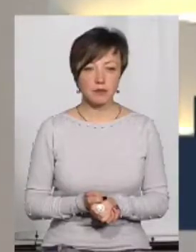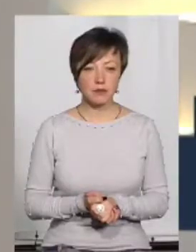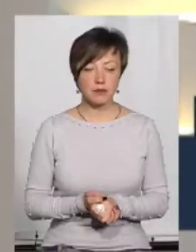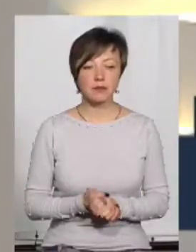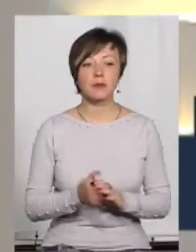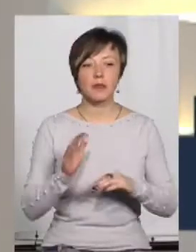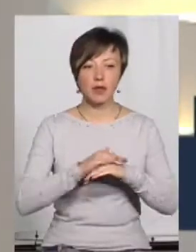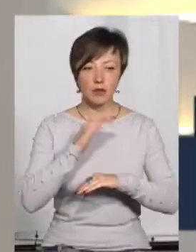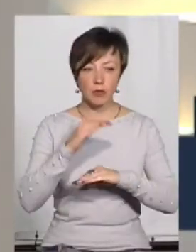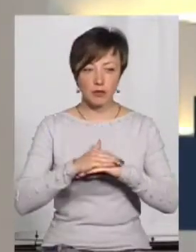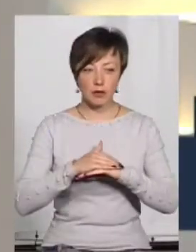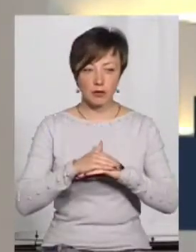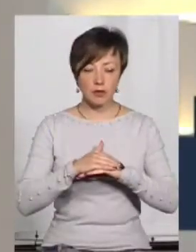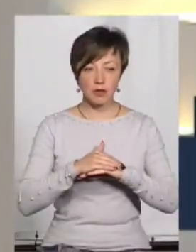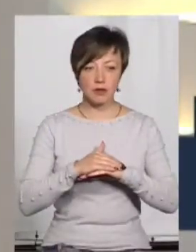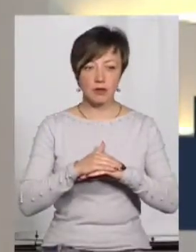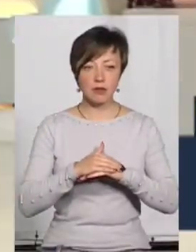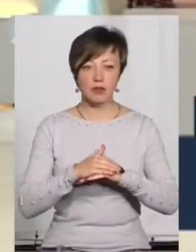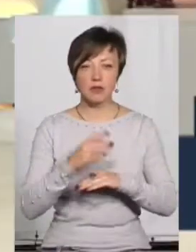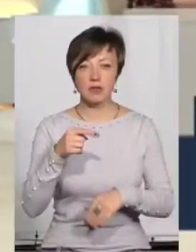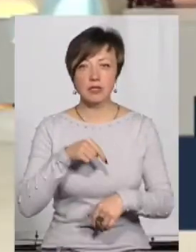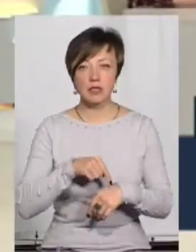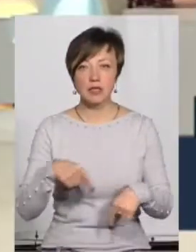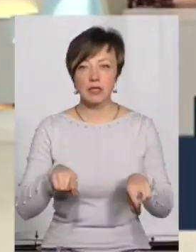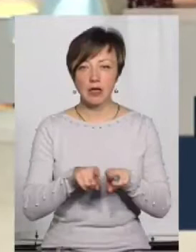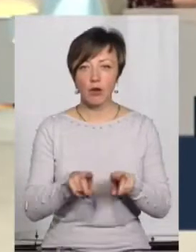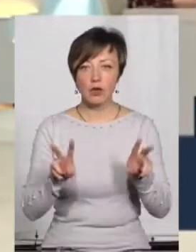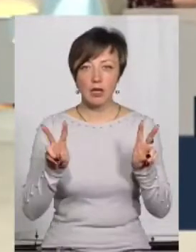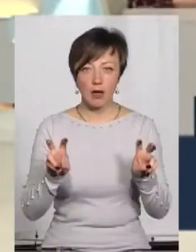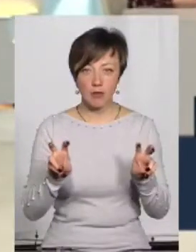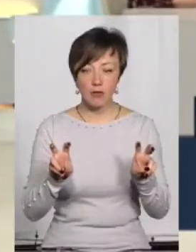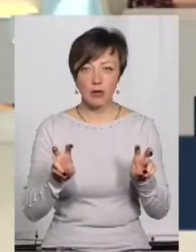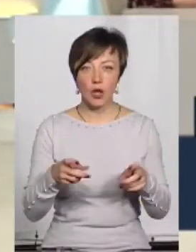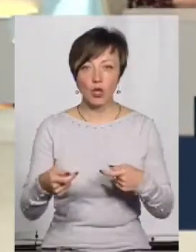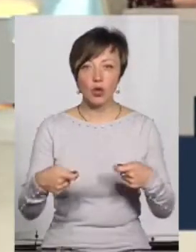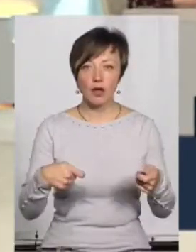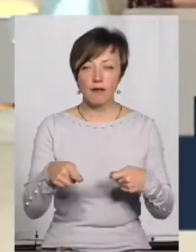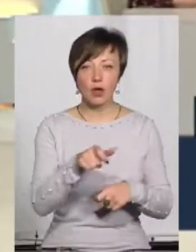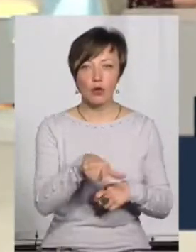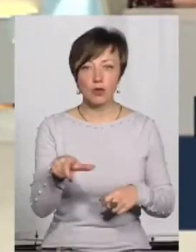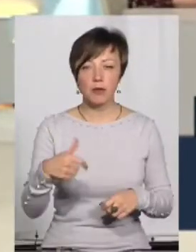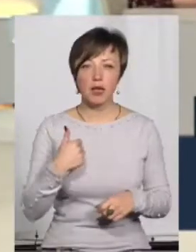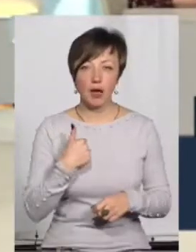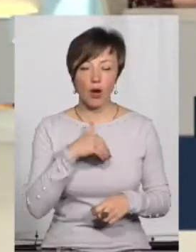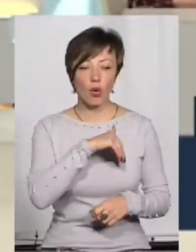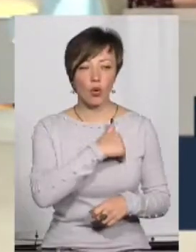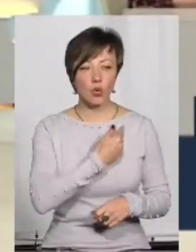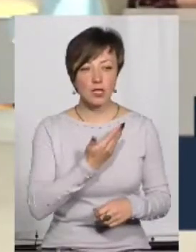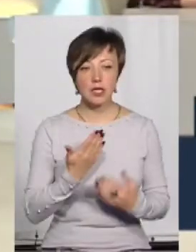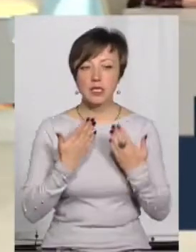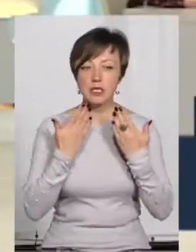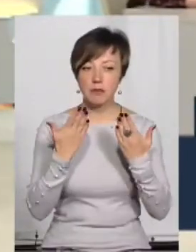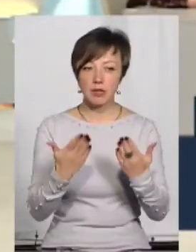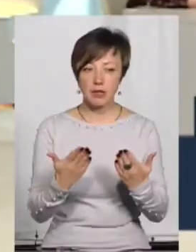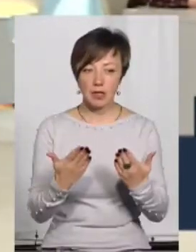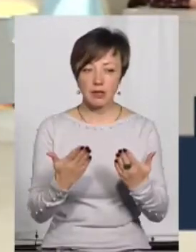Алло, доброго вечора. Ви затронули таку тему торгівлі людьми. Я хотіла у вас запитати,